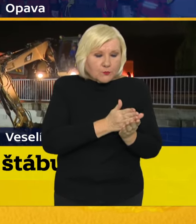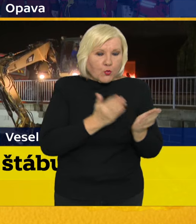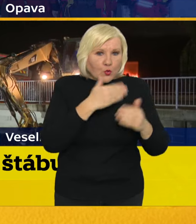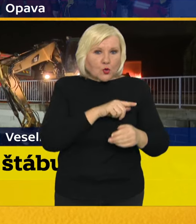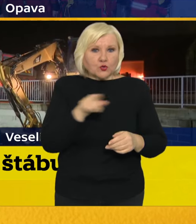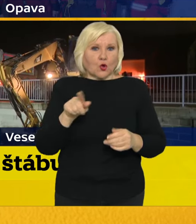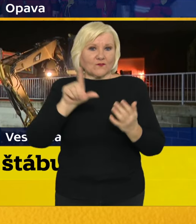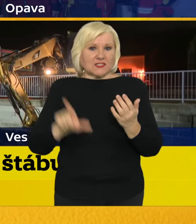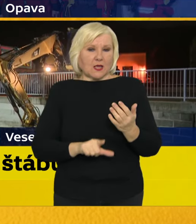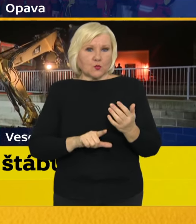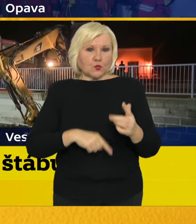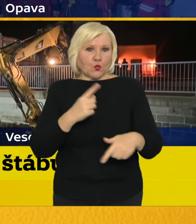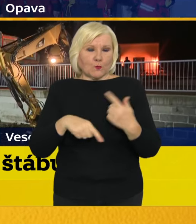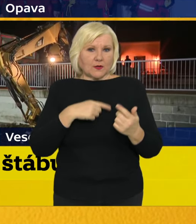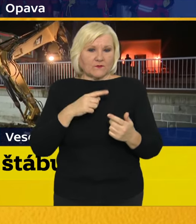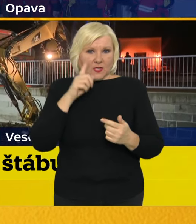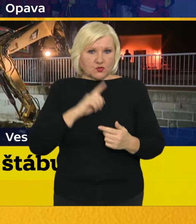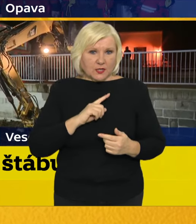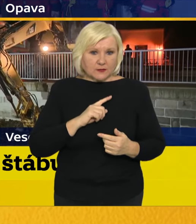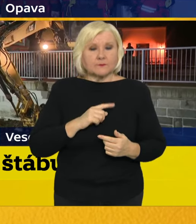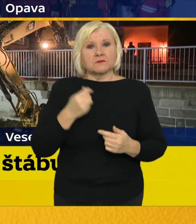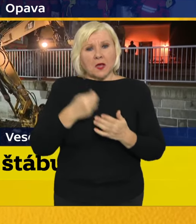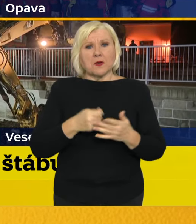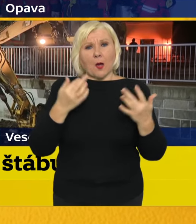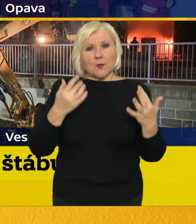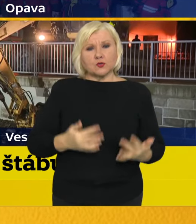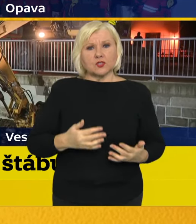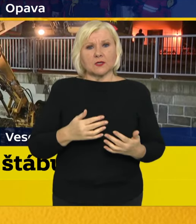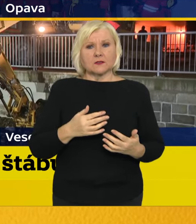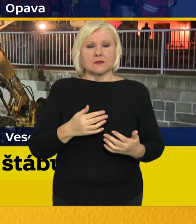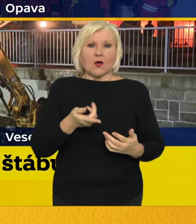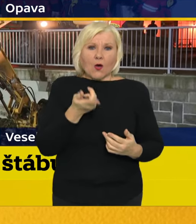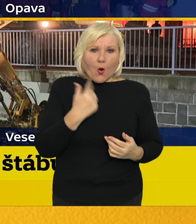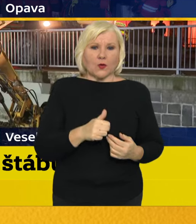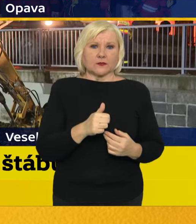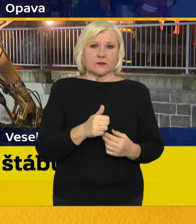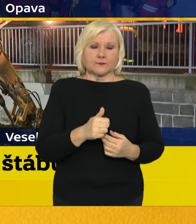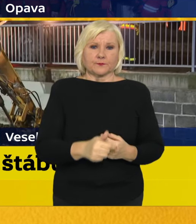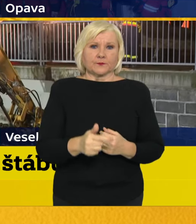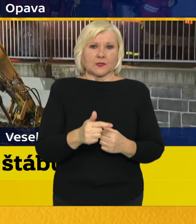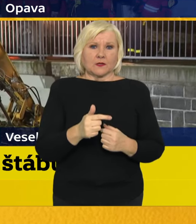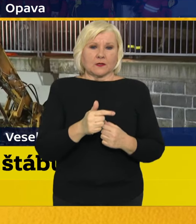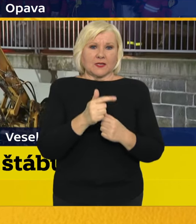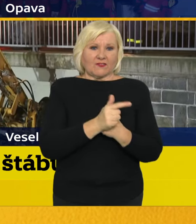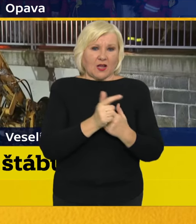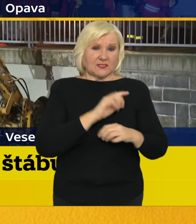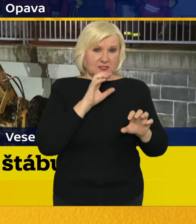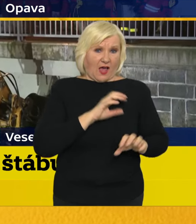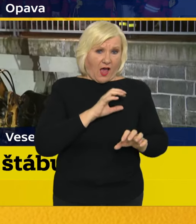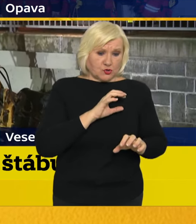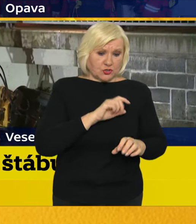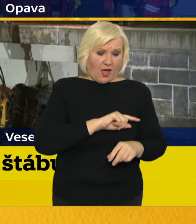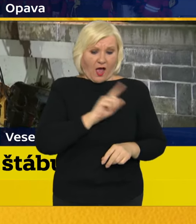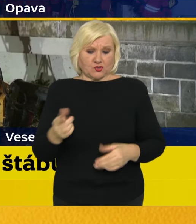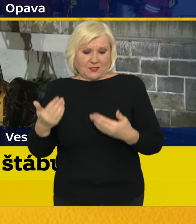hodiny. To znamená, když spočteme počet případů od toho 12. 9. do dnešního dne,